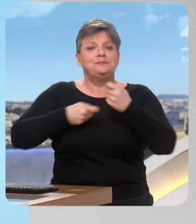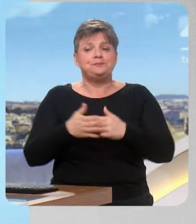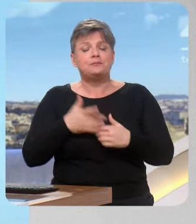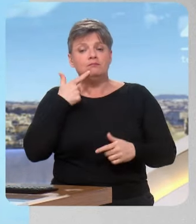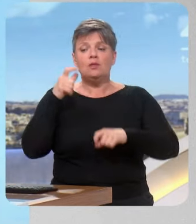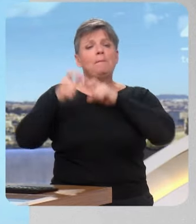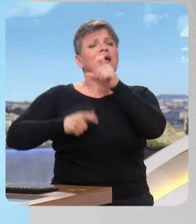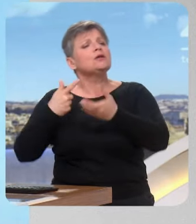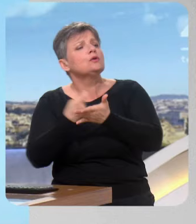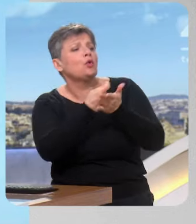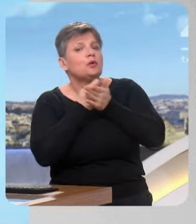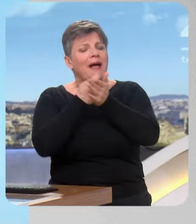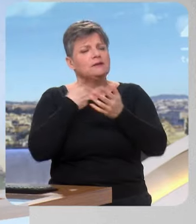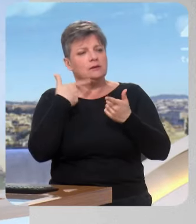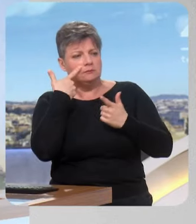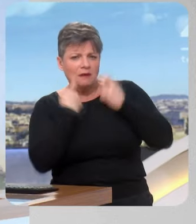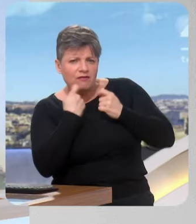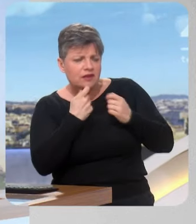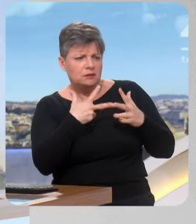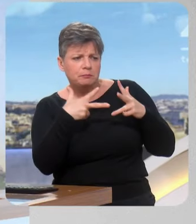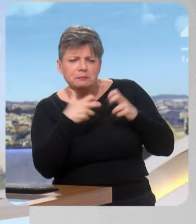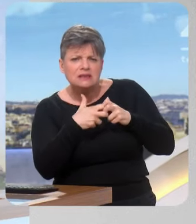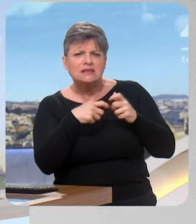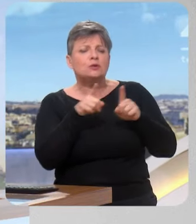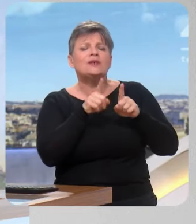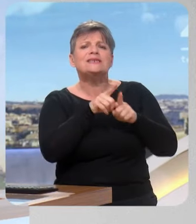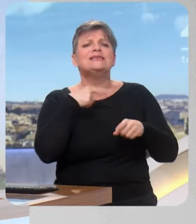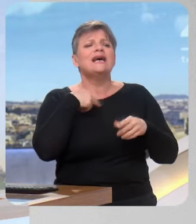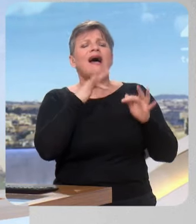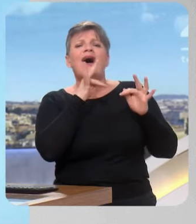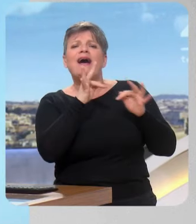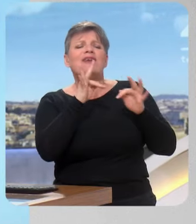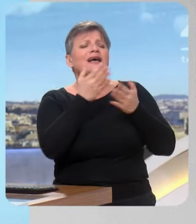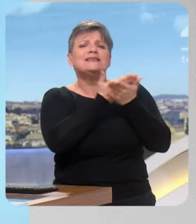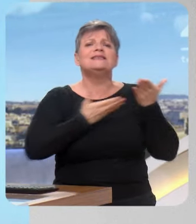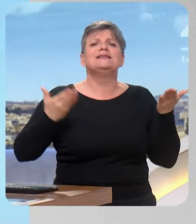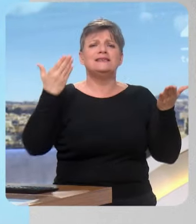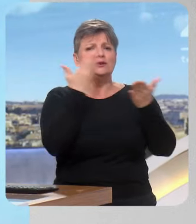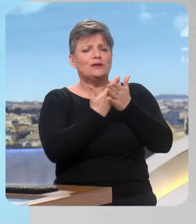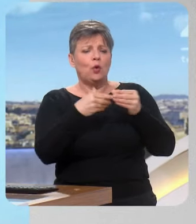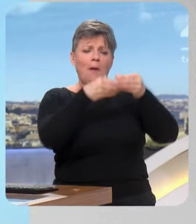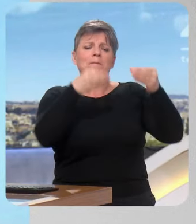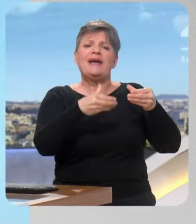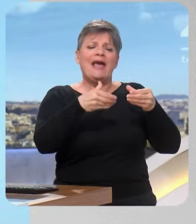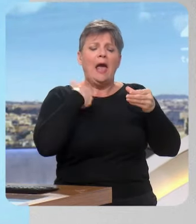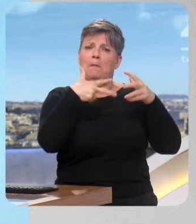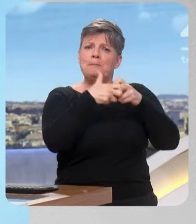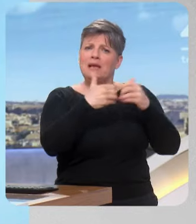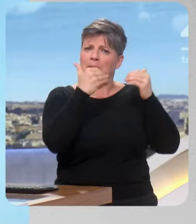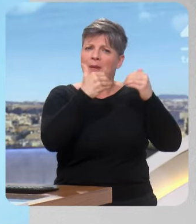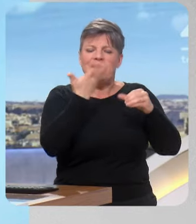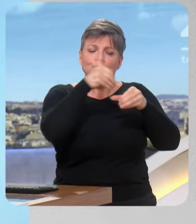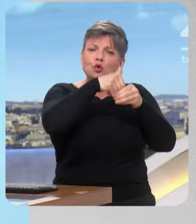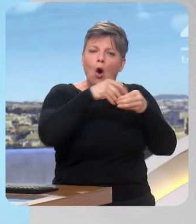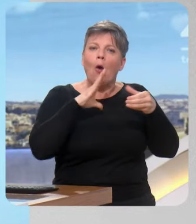consommateurs entre les prix, la schrimflaction. La schrimflaction, on rappelle sur les industriels qui vendent au même prix des paquets dans lesquels il y a moins. Il y a maintenant la cheap